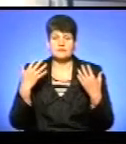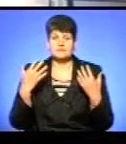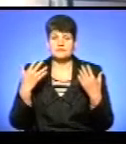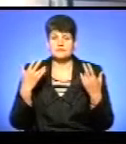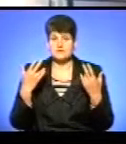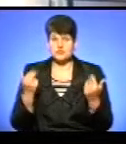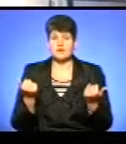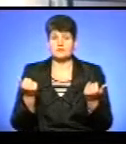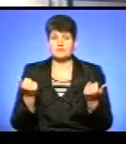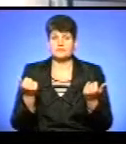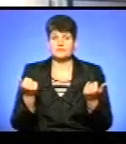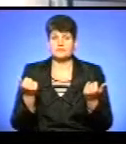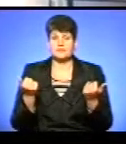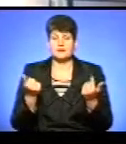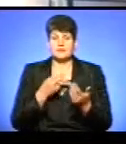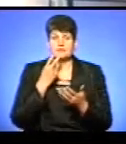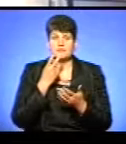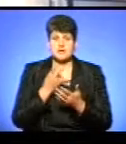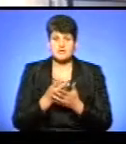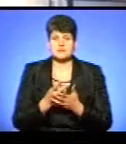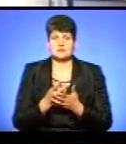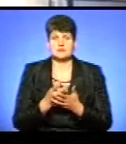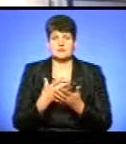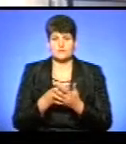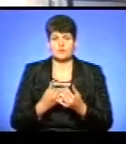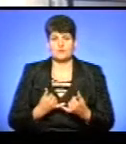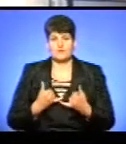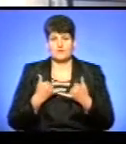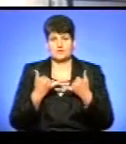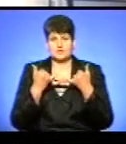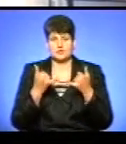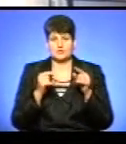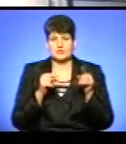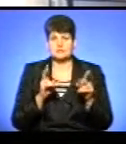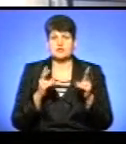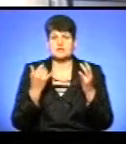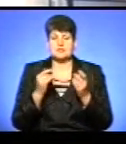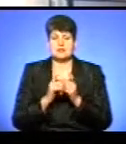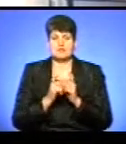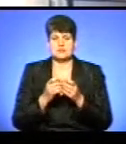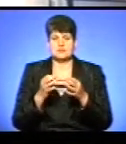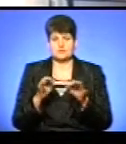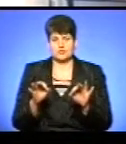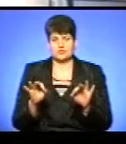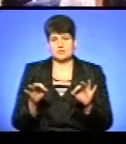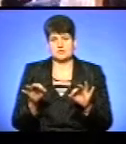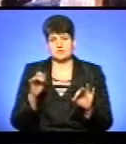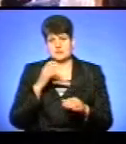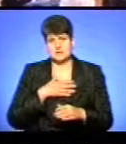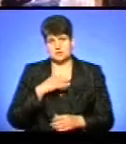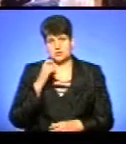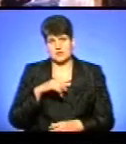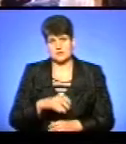ще виразити свою повагу, свою шану тим, хто зараз бореться за свободу, незалежність нашої країни».